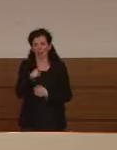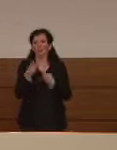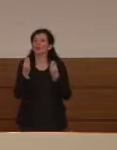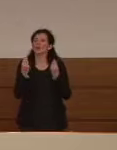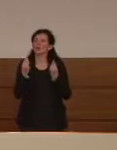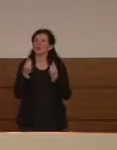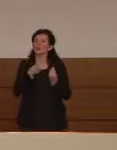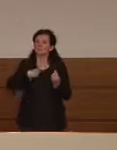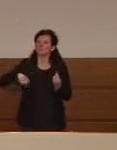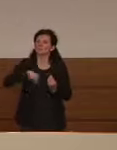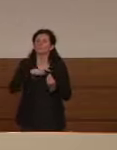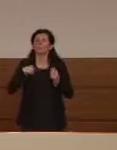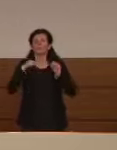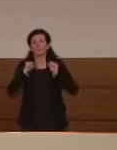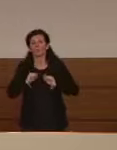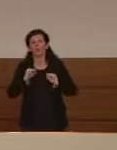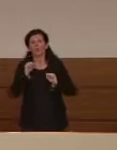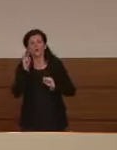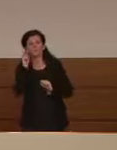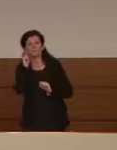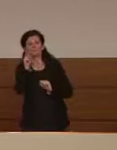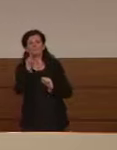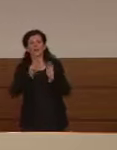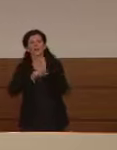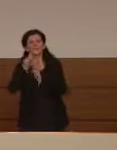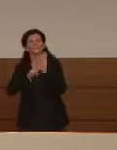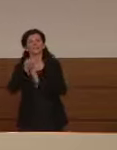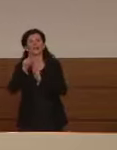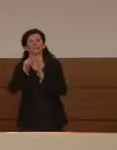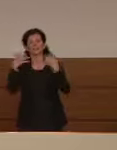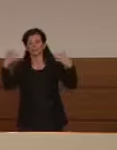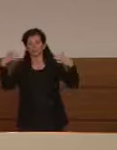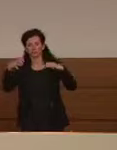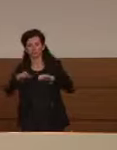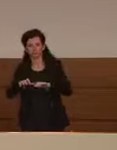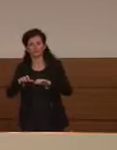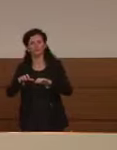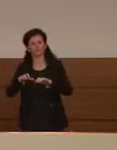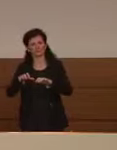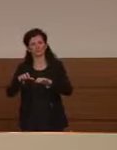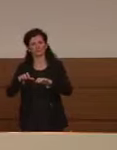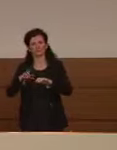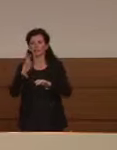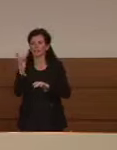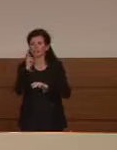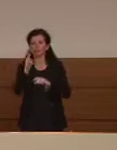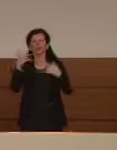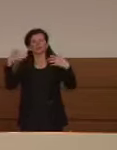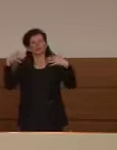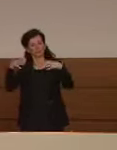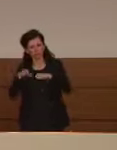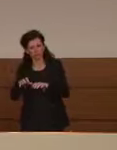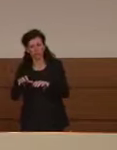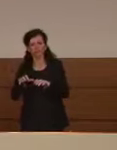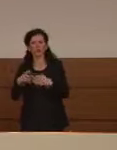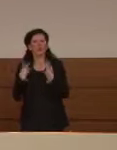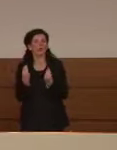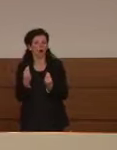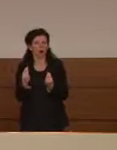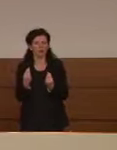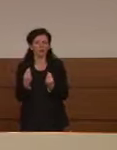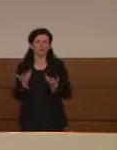vedere gli effetti delle misure di contenimento anche sui decessi